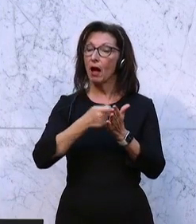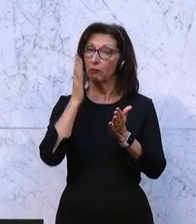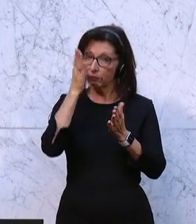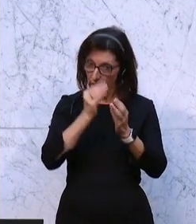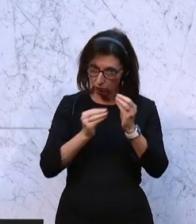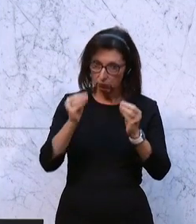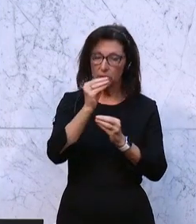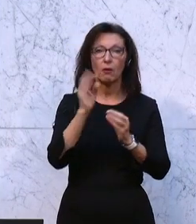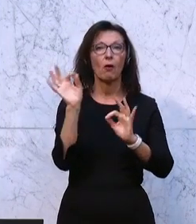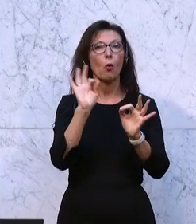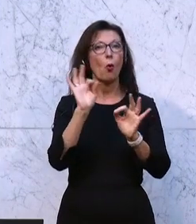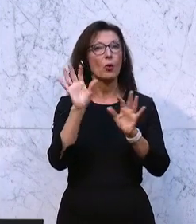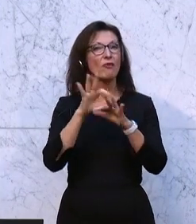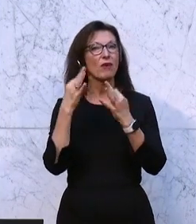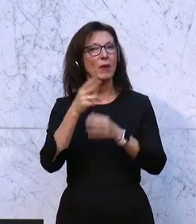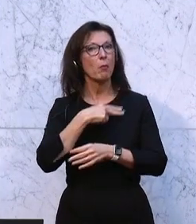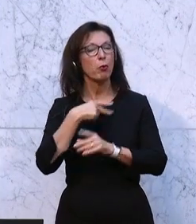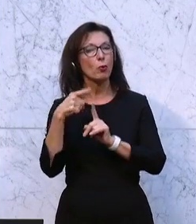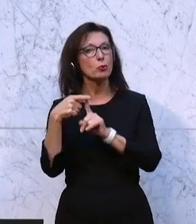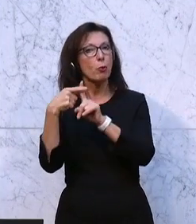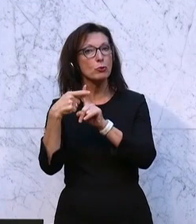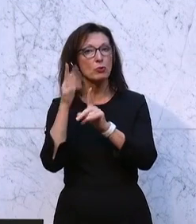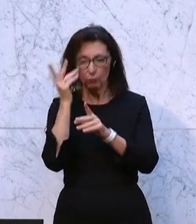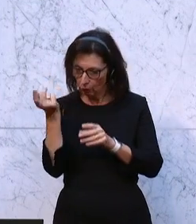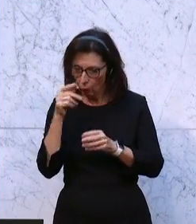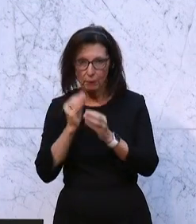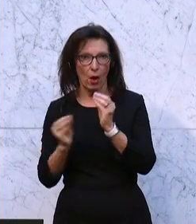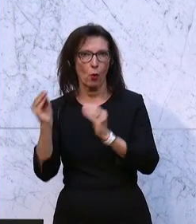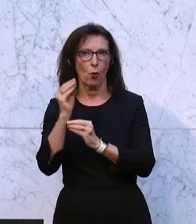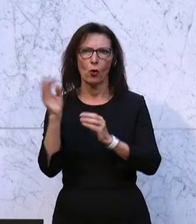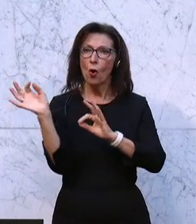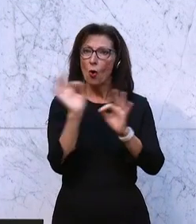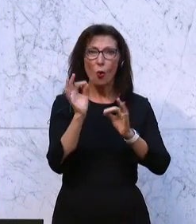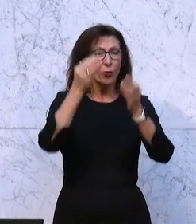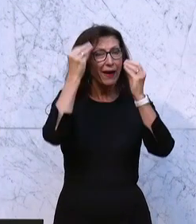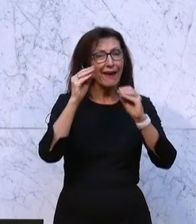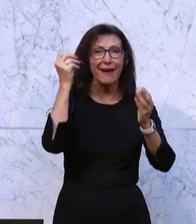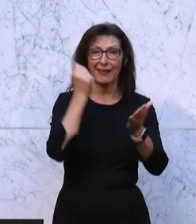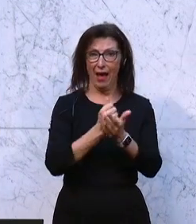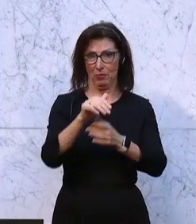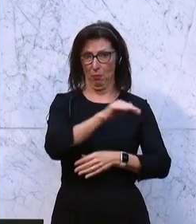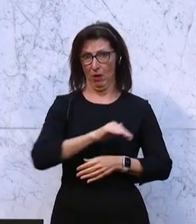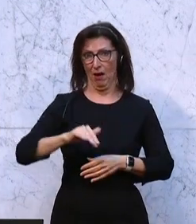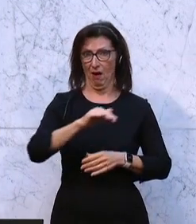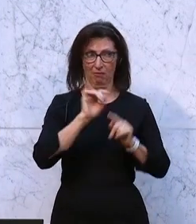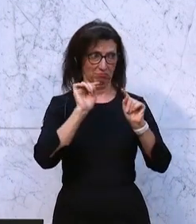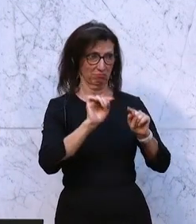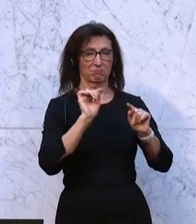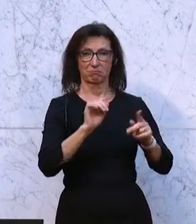Erhöhung des Familienbonus plus oder auch in den großen Bereich des Ehrenamtlichen, da wichtige